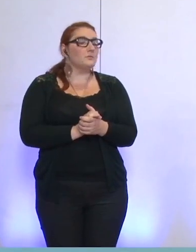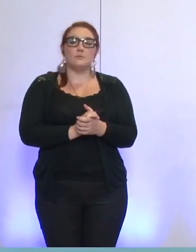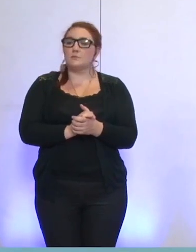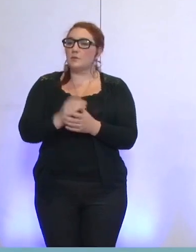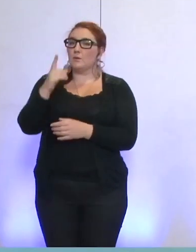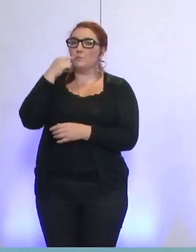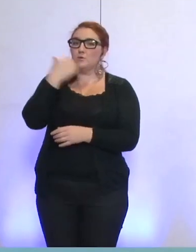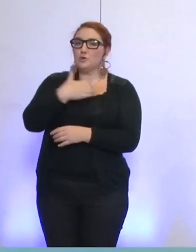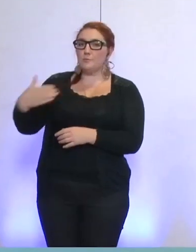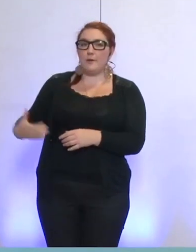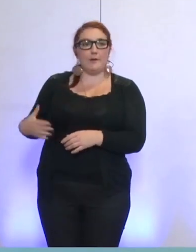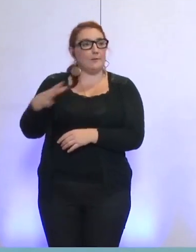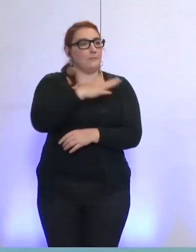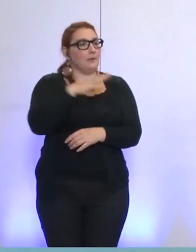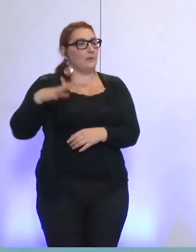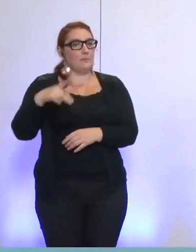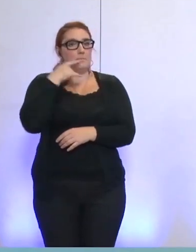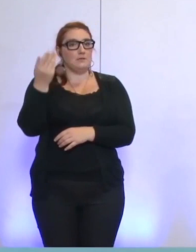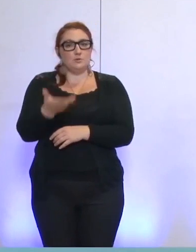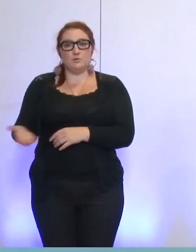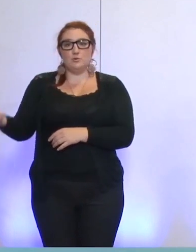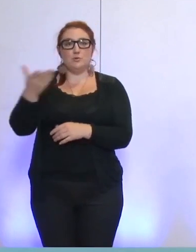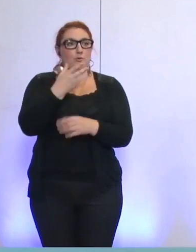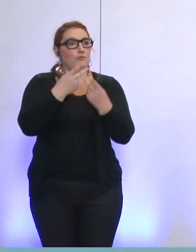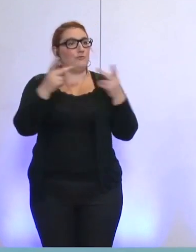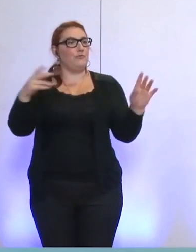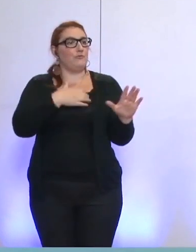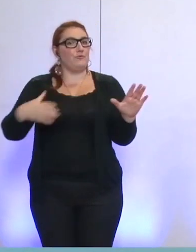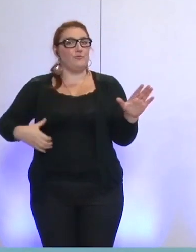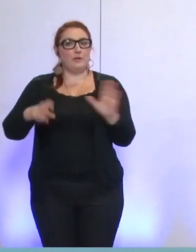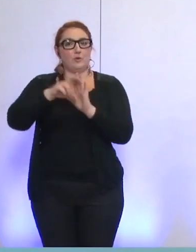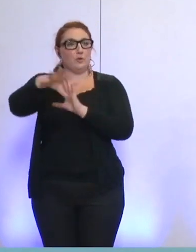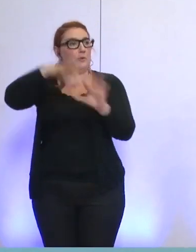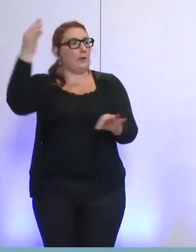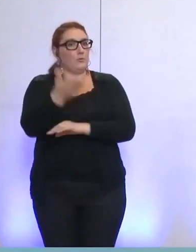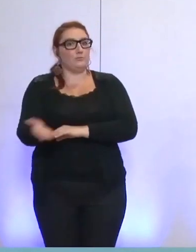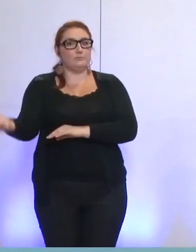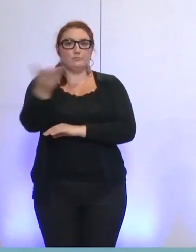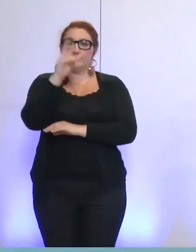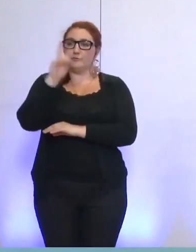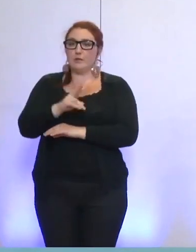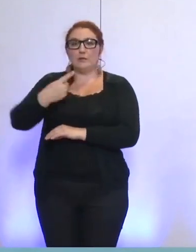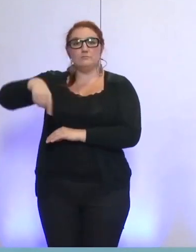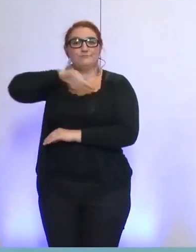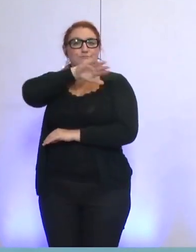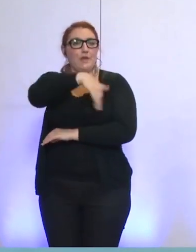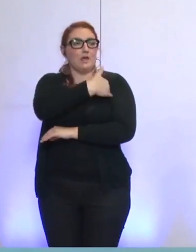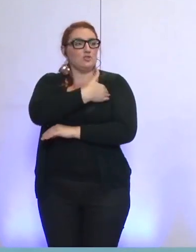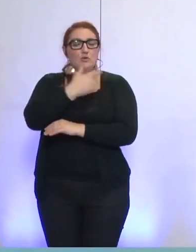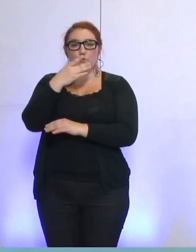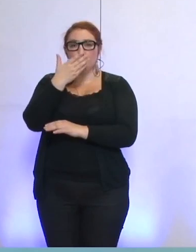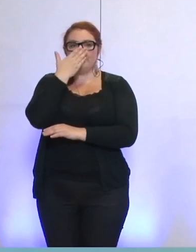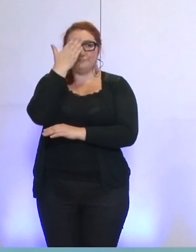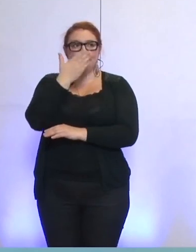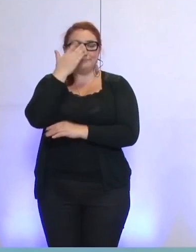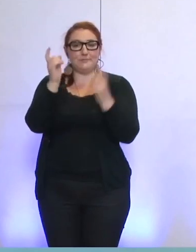Monsieur le maire, mesdames, messieurs, les élus de la ville de Grenoble, c'est avec stupeur et consternation que les agents de gaz et électricité de Grenoble